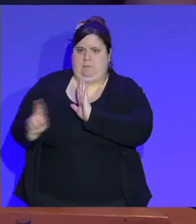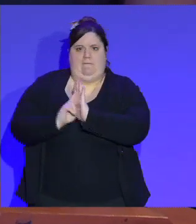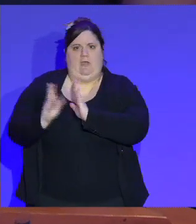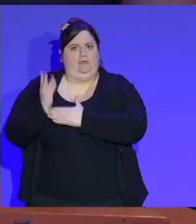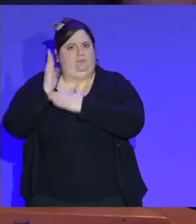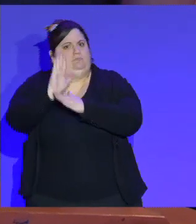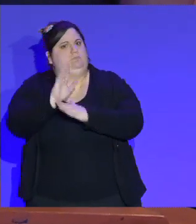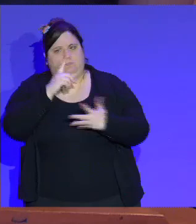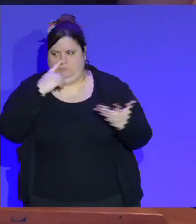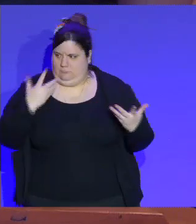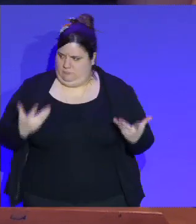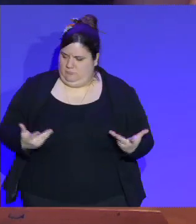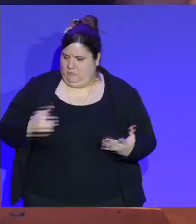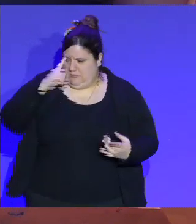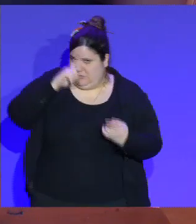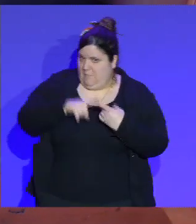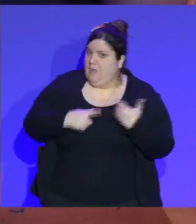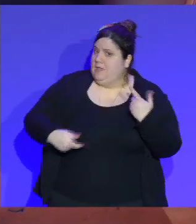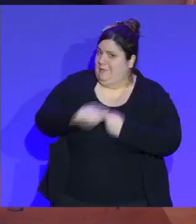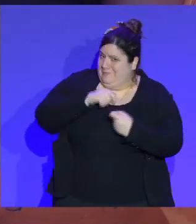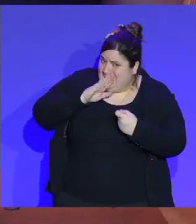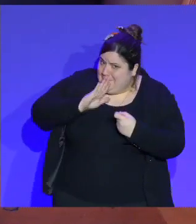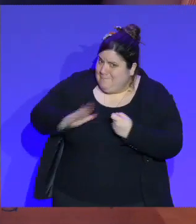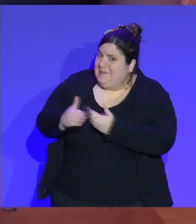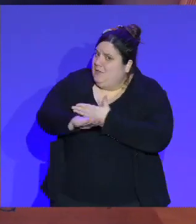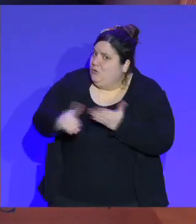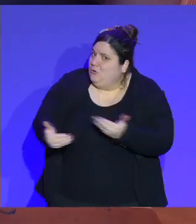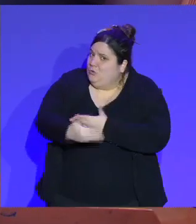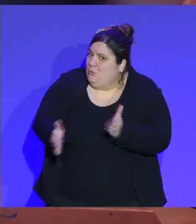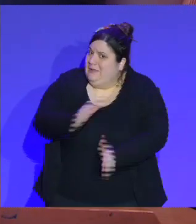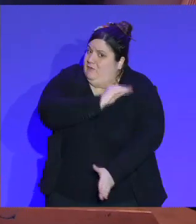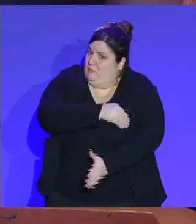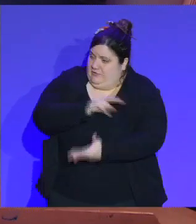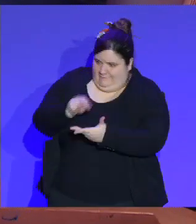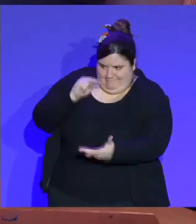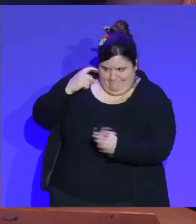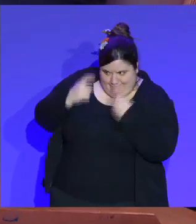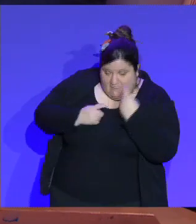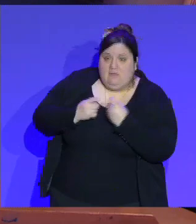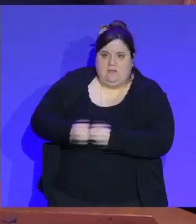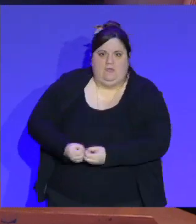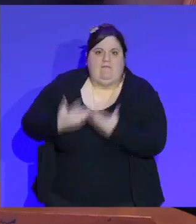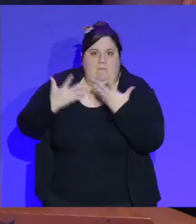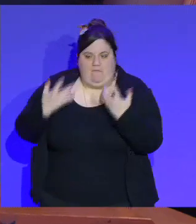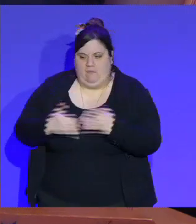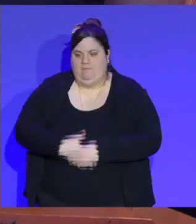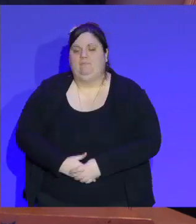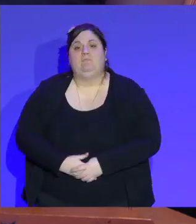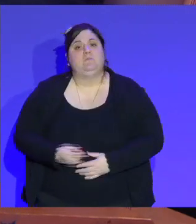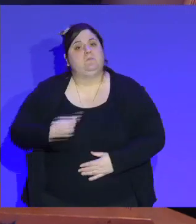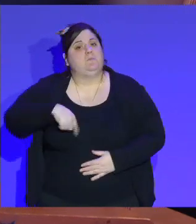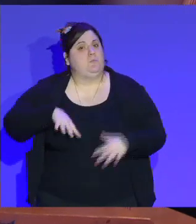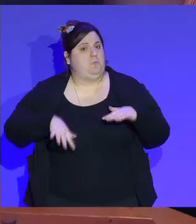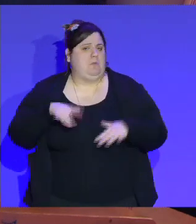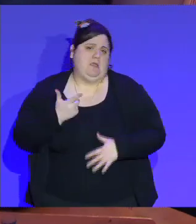influence le développement de l'économie du sport. On est à peu près 250 entités membres, qui